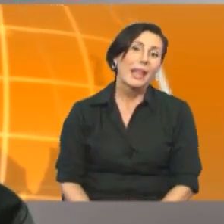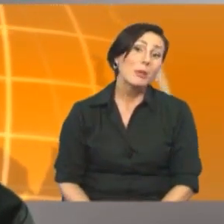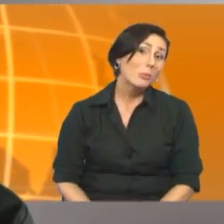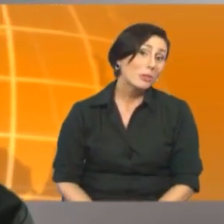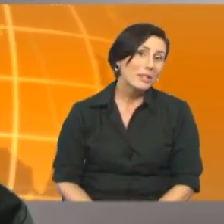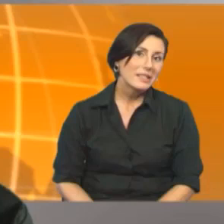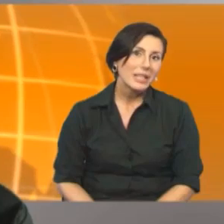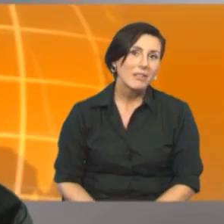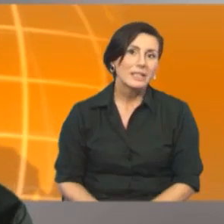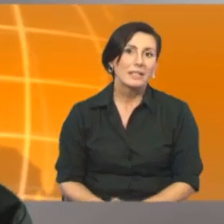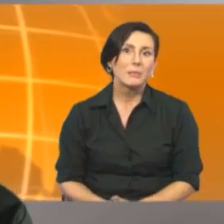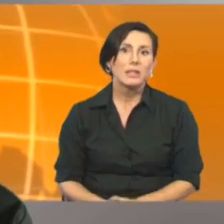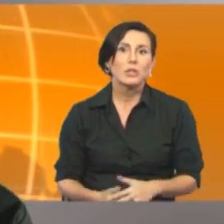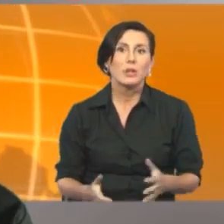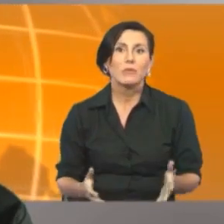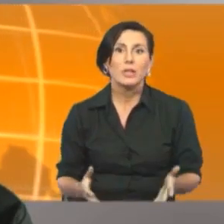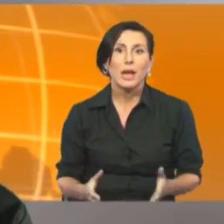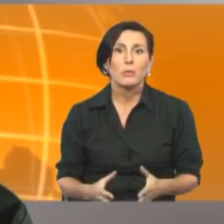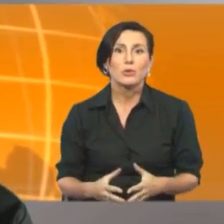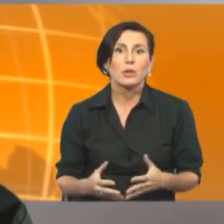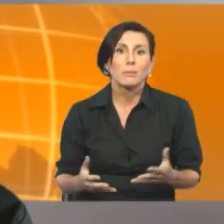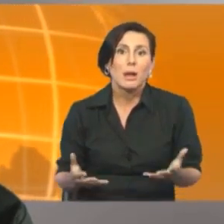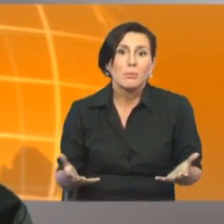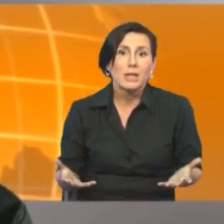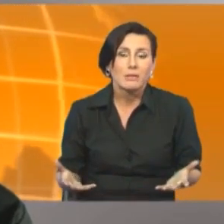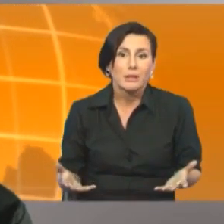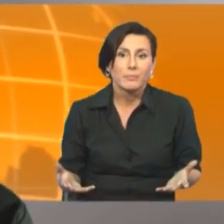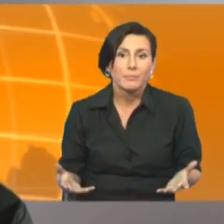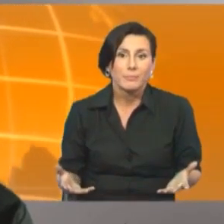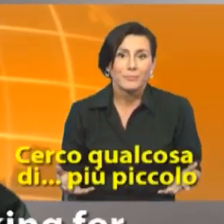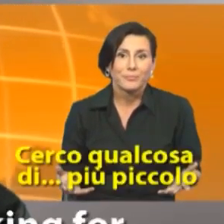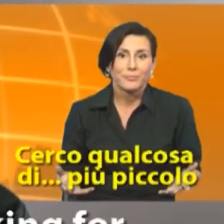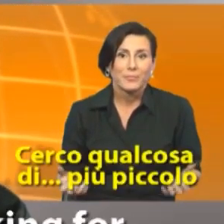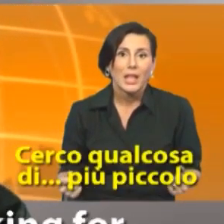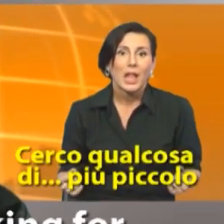è il momento di descrivere esattamente ciò che vogliamo ciò che abbiamo in mente